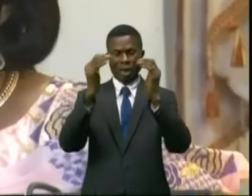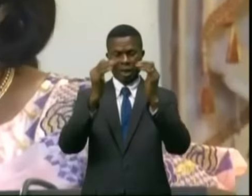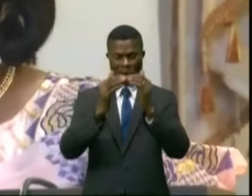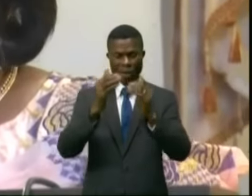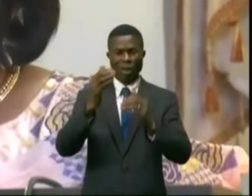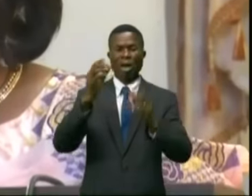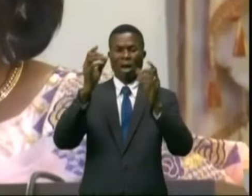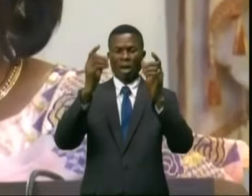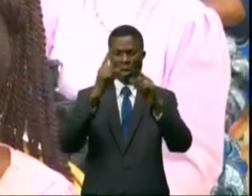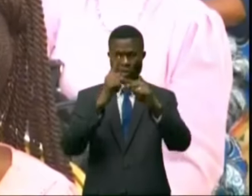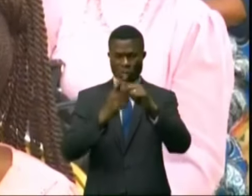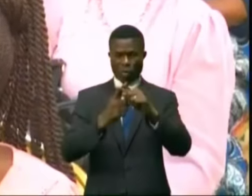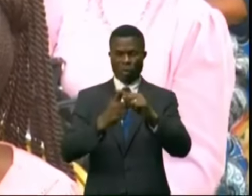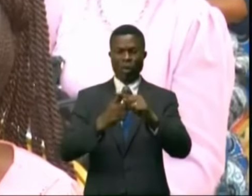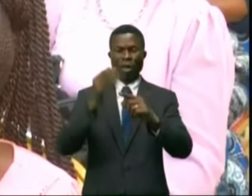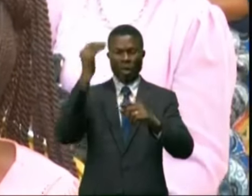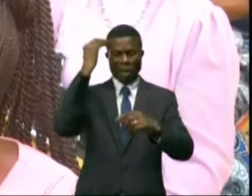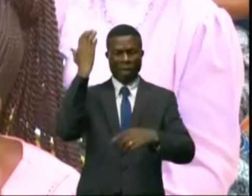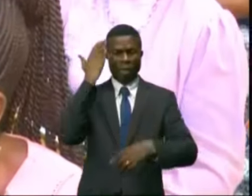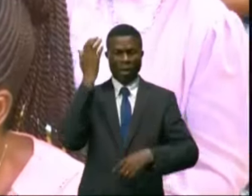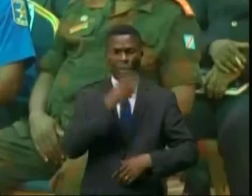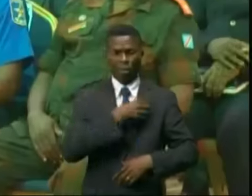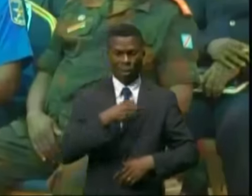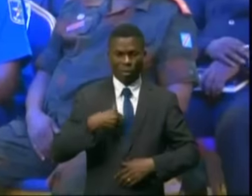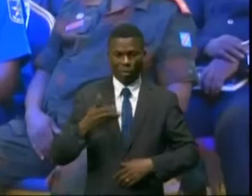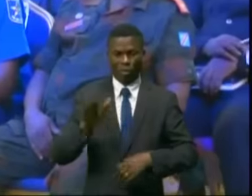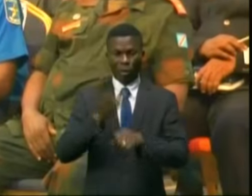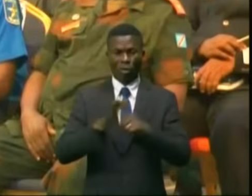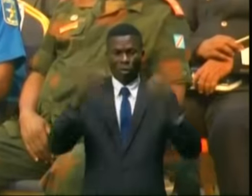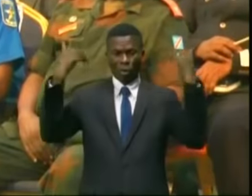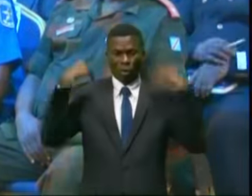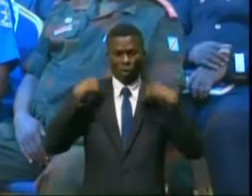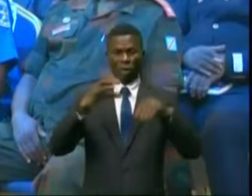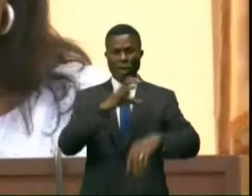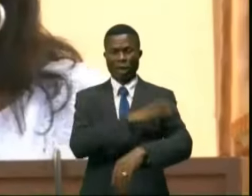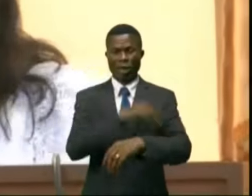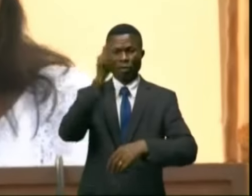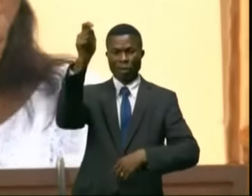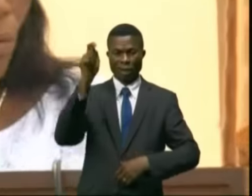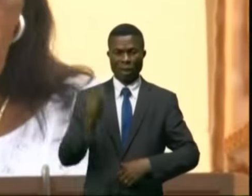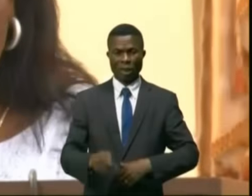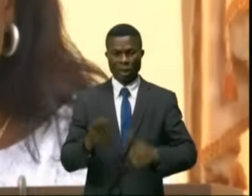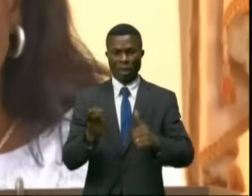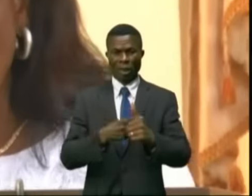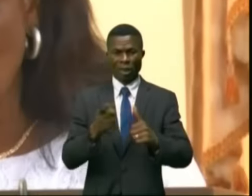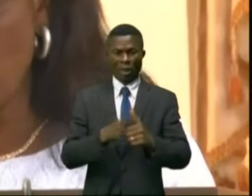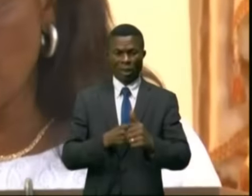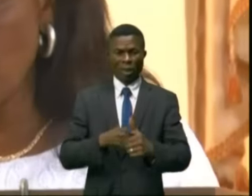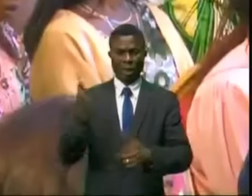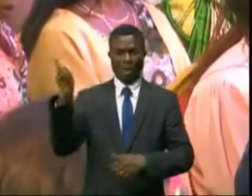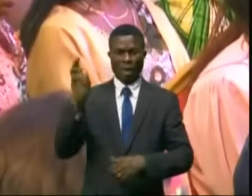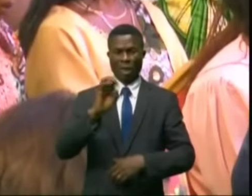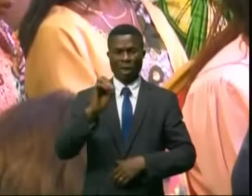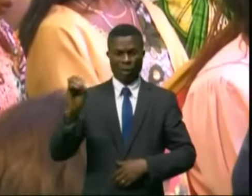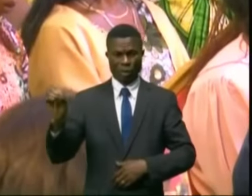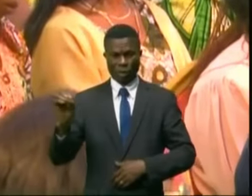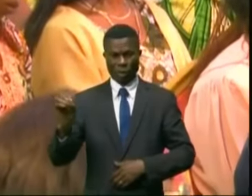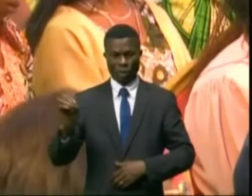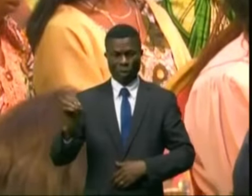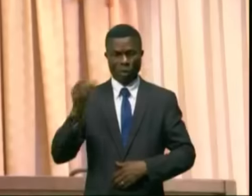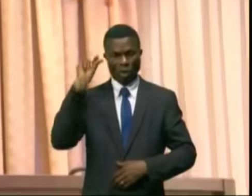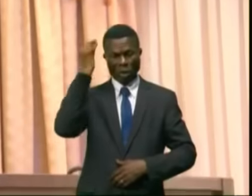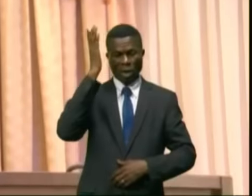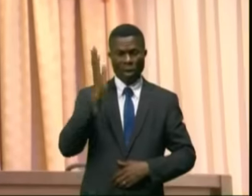positive. Par ailleurs, plusieurs autorités civiles et militaires, notamment celle du Kassa orientale, dont le